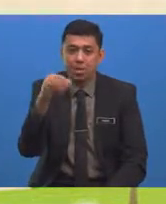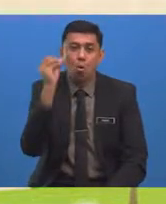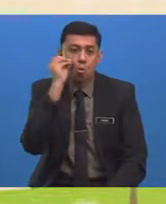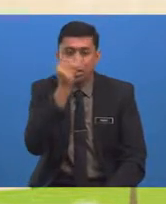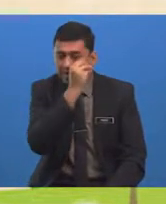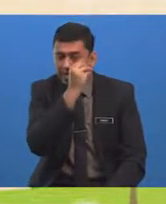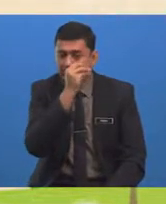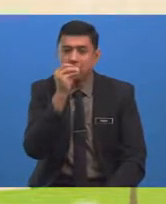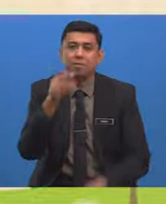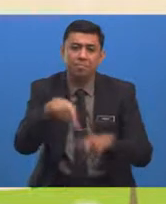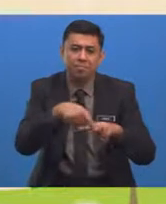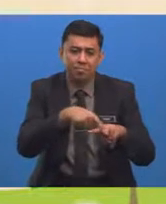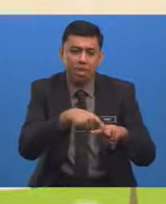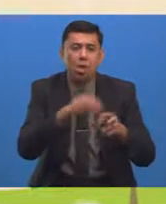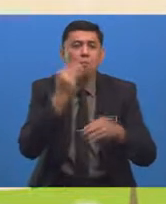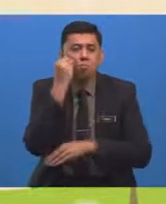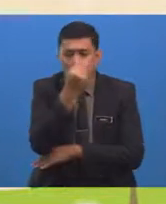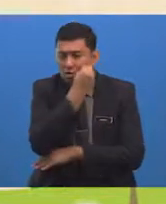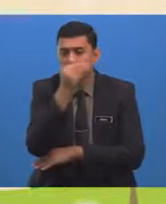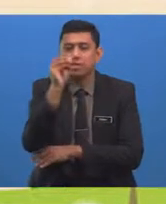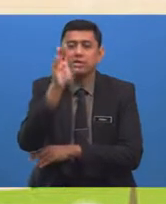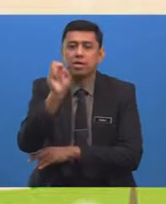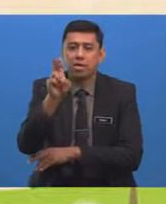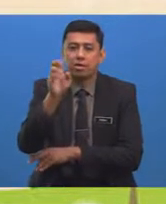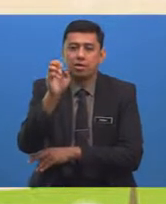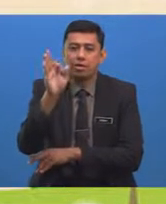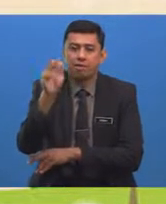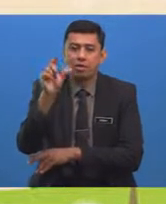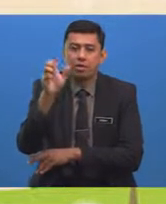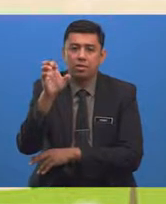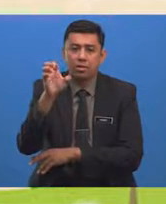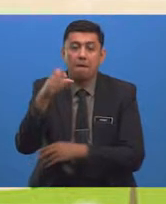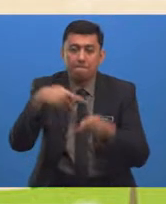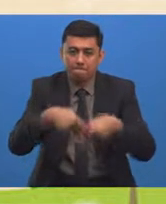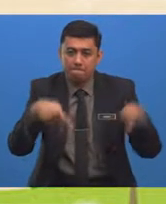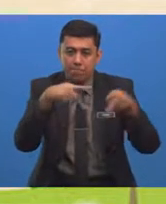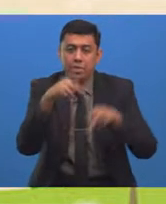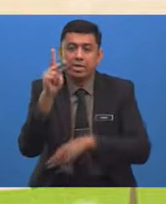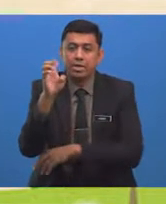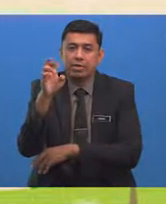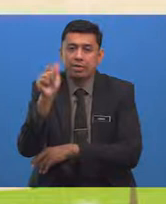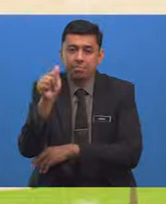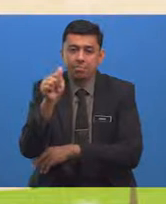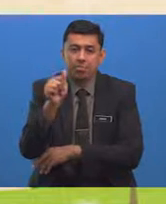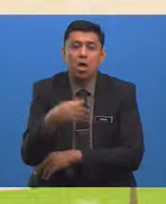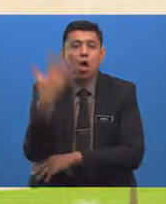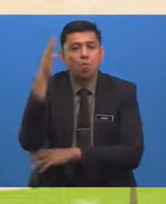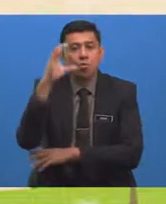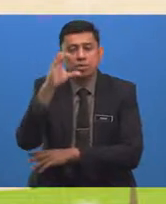Bunga rafflesia Periuk kerah Pokok cengal